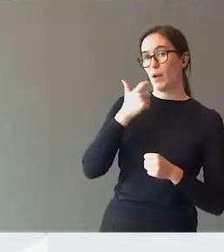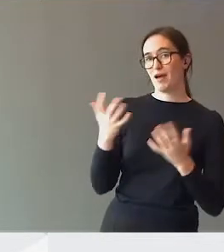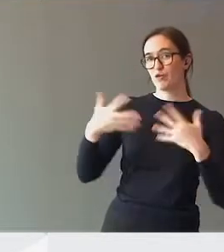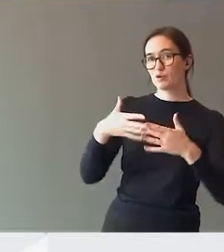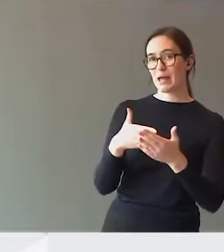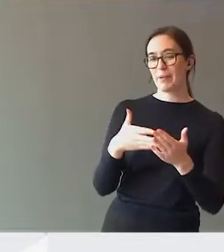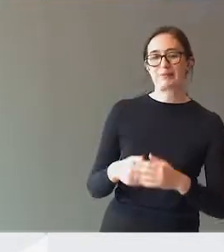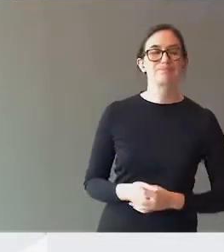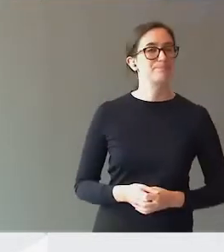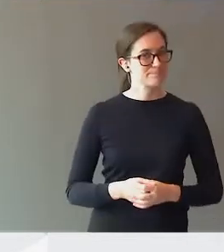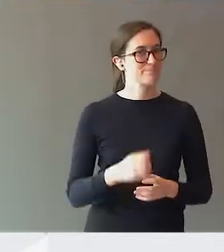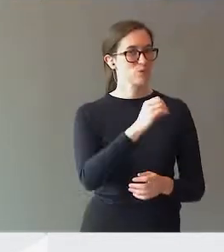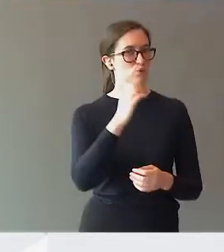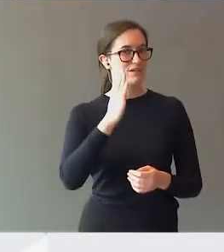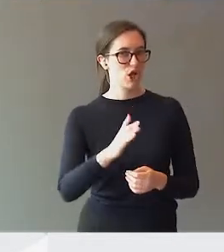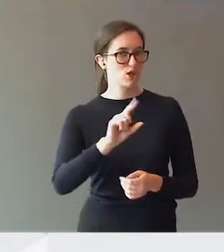takk, Sølne.